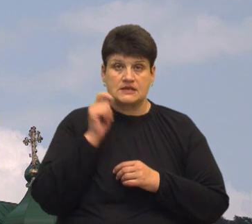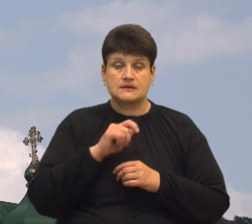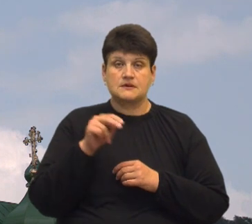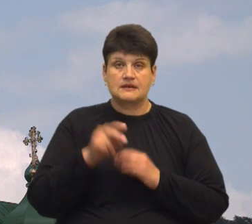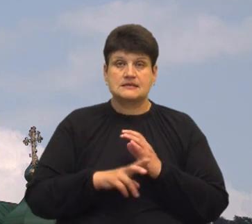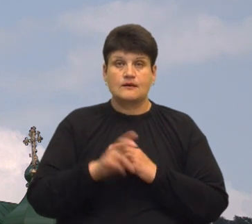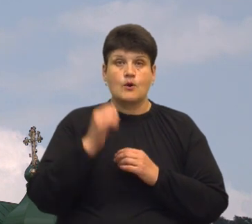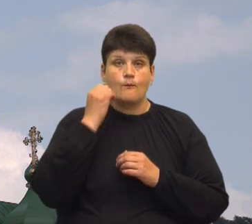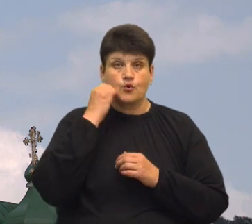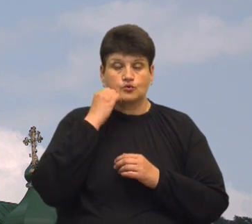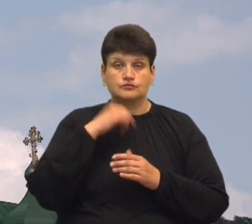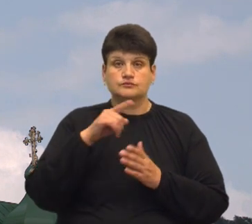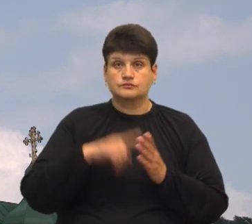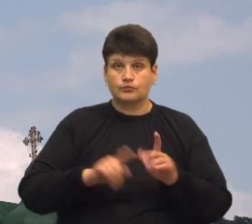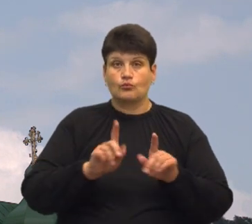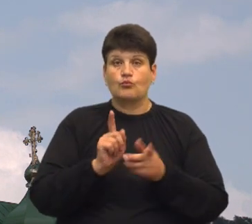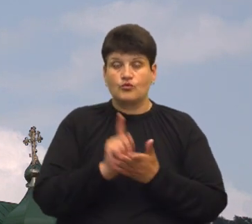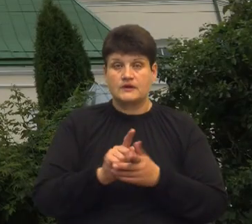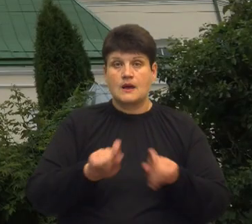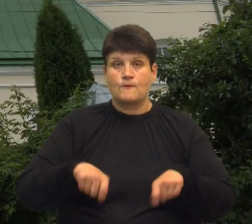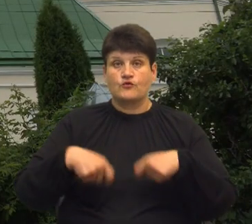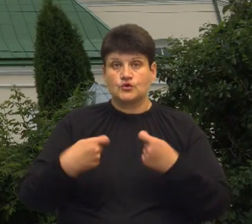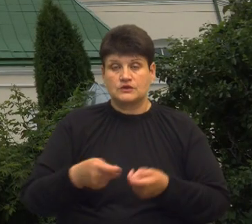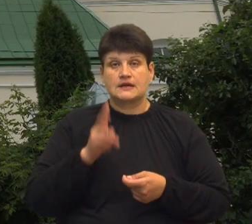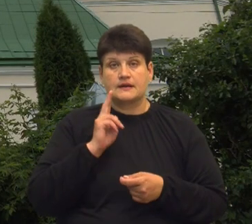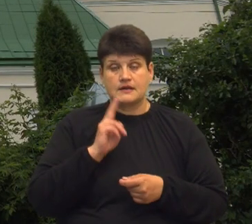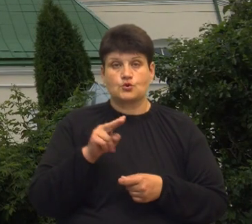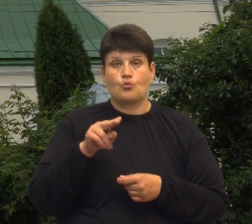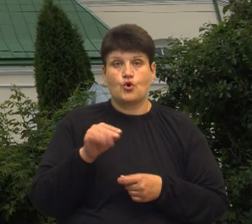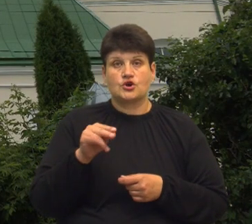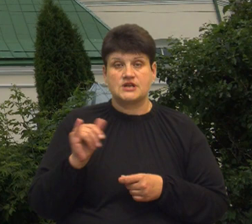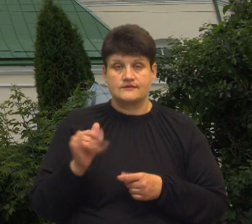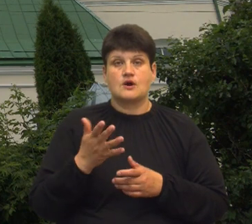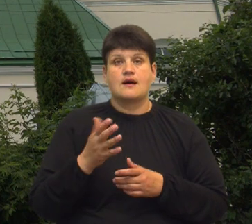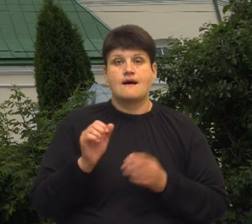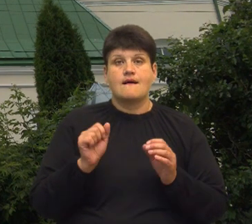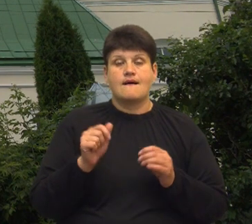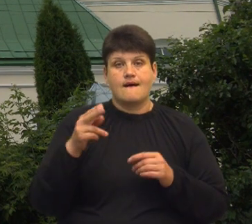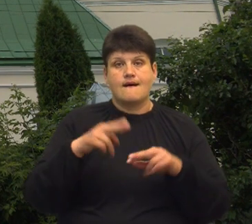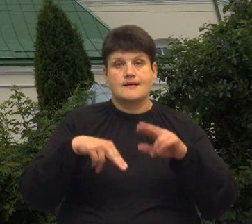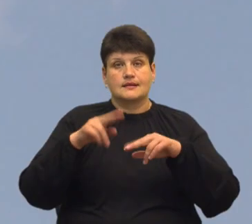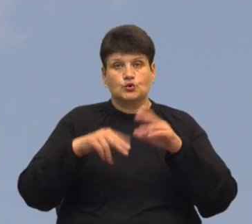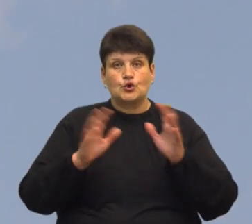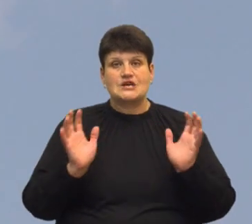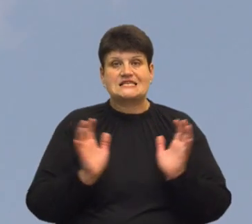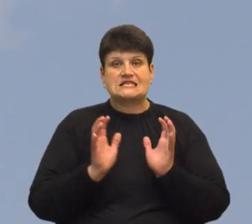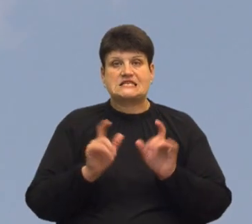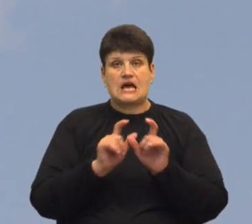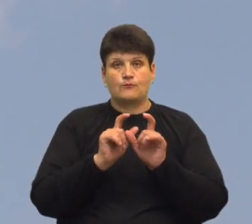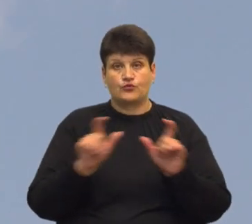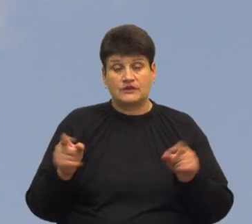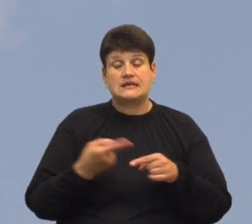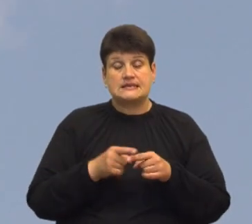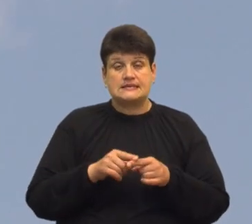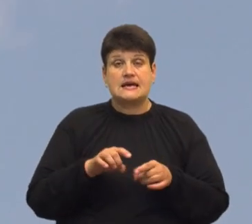Патріархату, має повернути Кременецько-Почаєвському державному історико-архітектурному заповіднику. Таке рішення ухвалив обласний господарський суд, адже